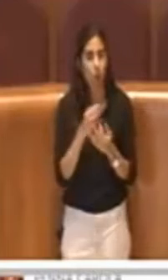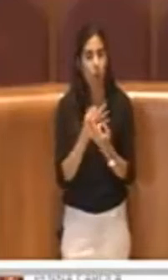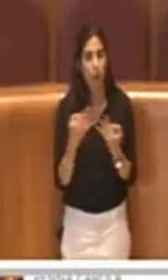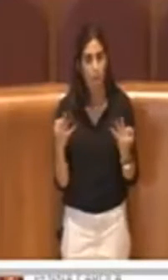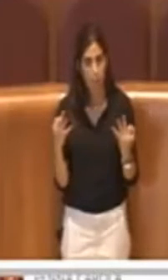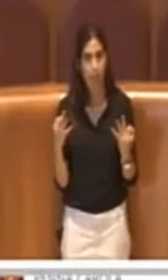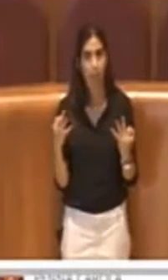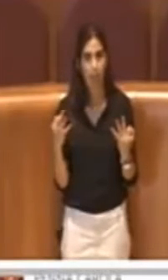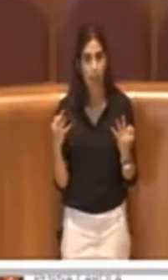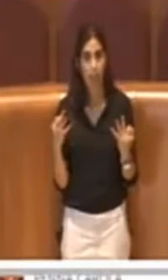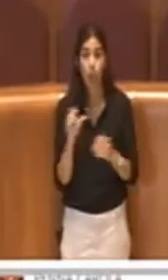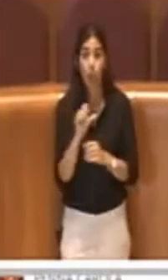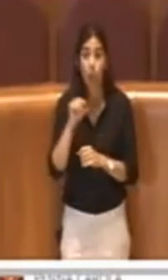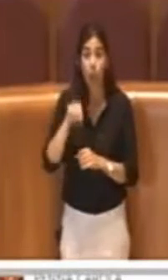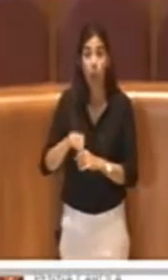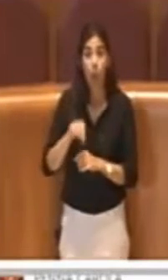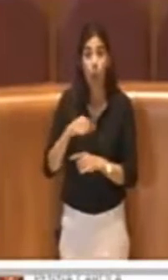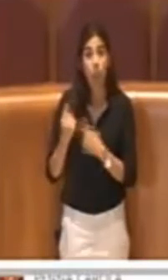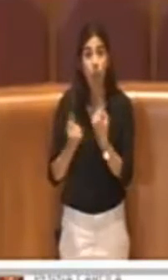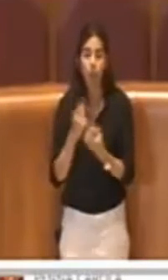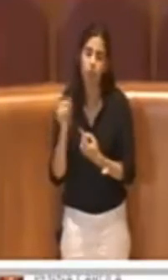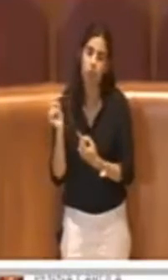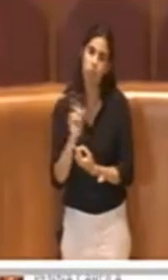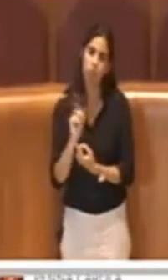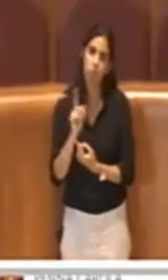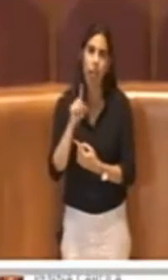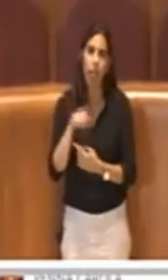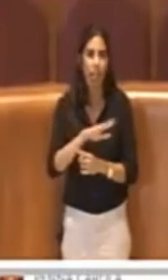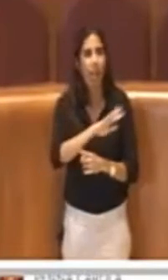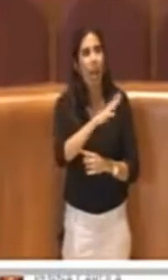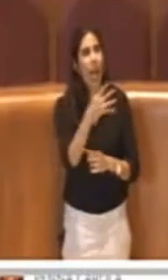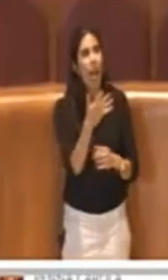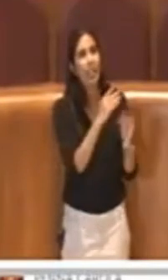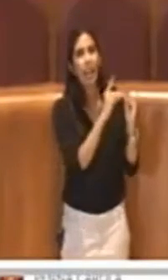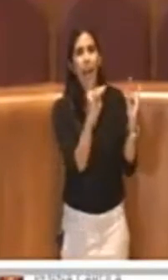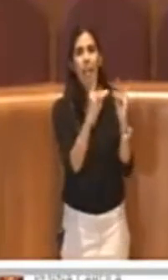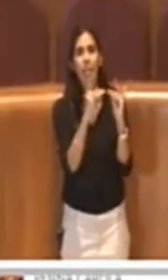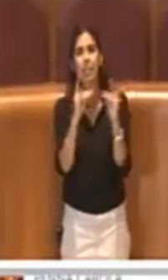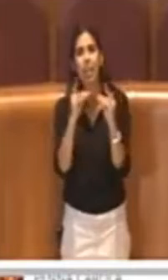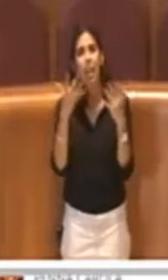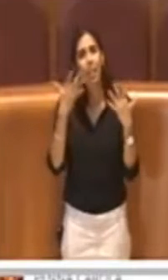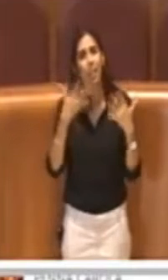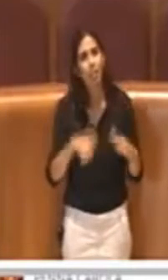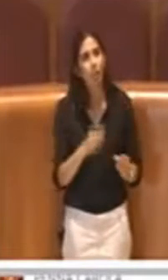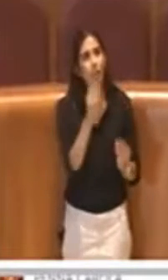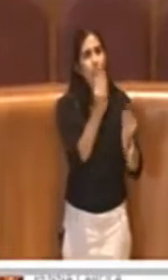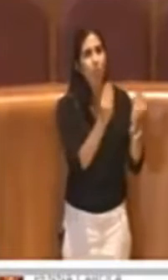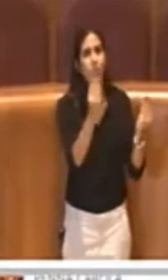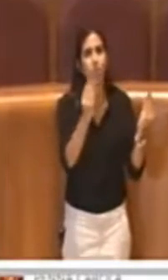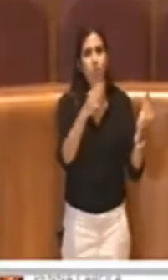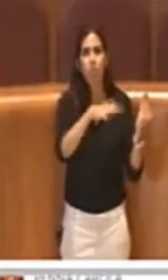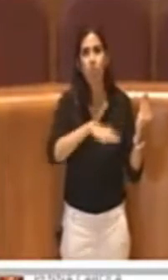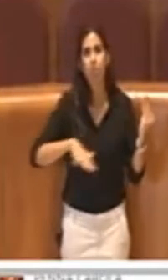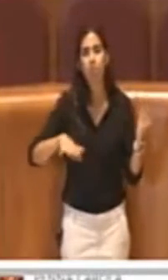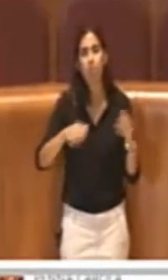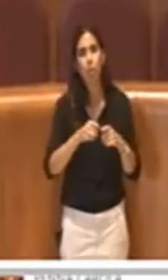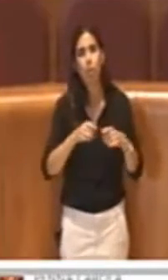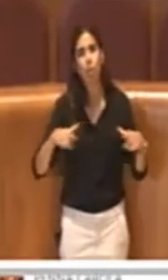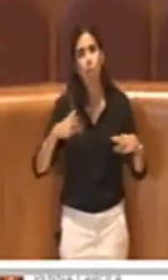questo caso specifico, ma anche per tutte le altre antenne che vengono collocate sul territorio di Roma, perché